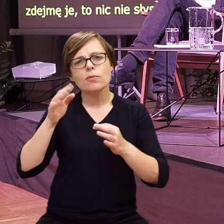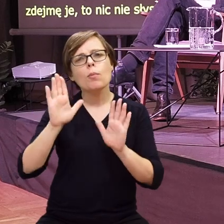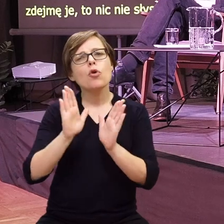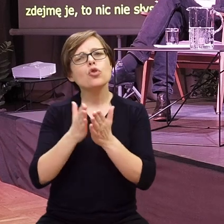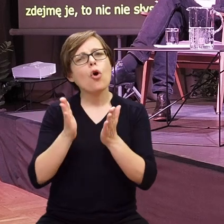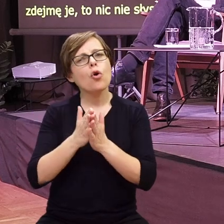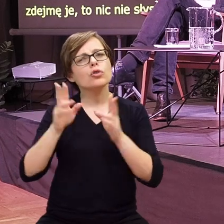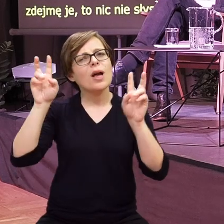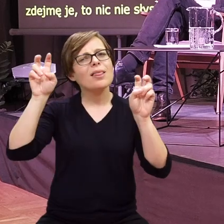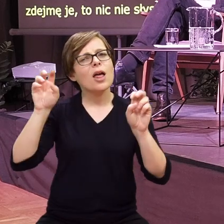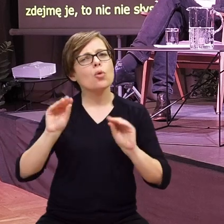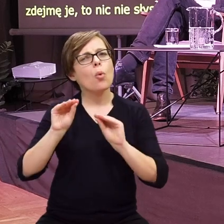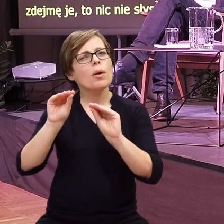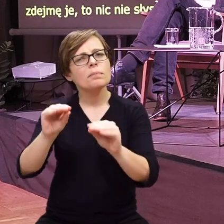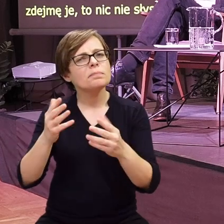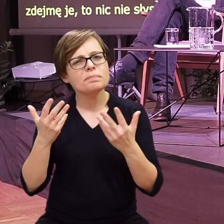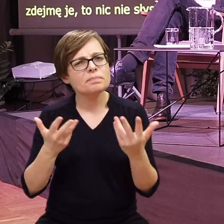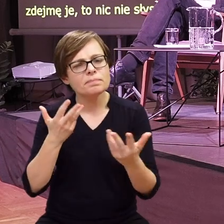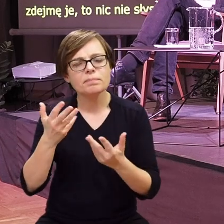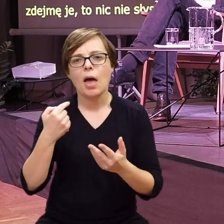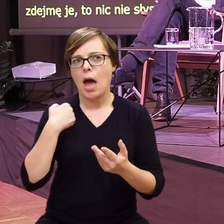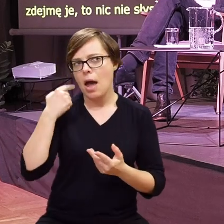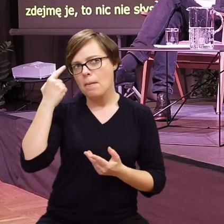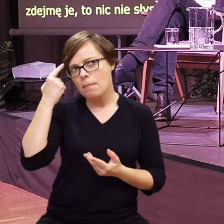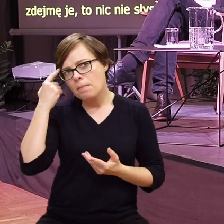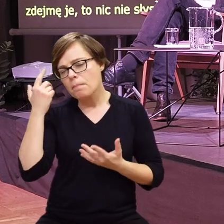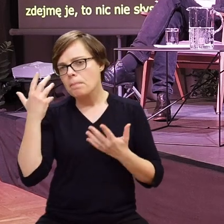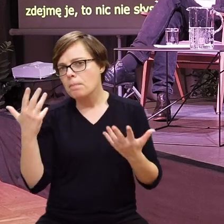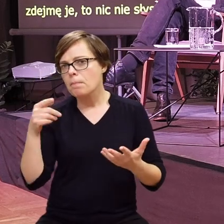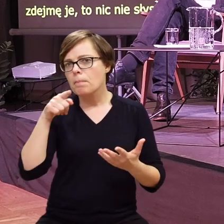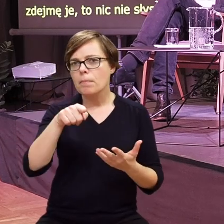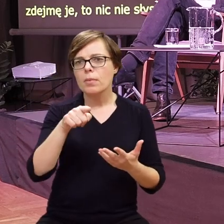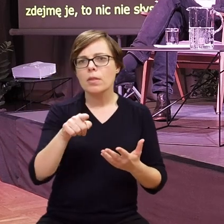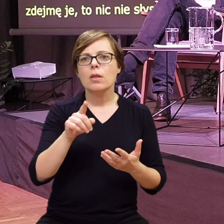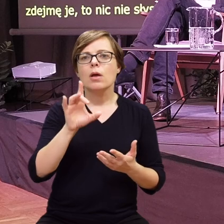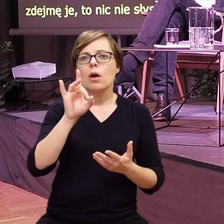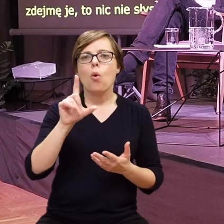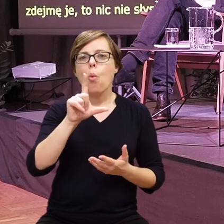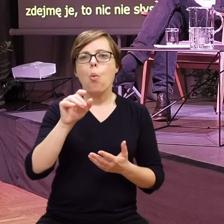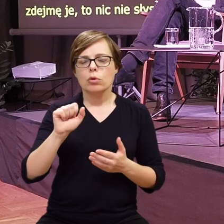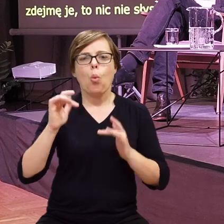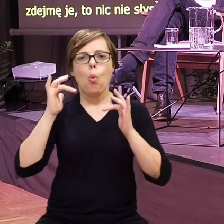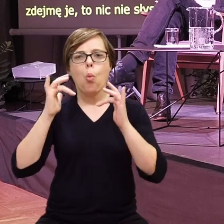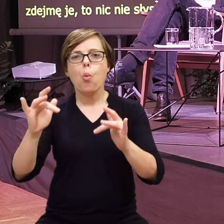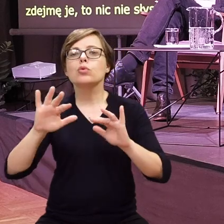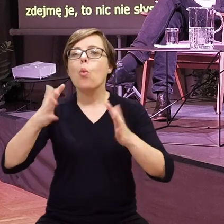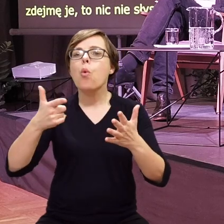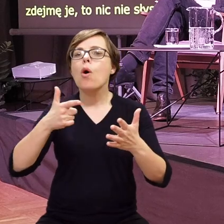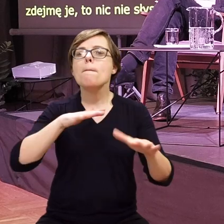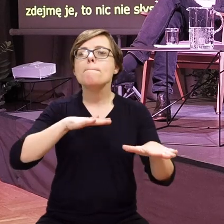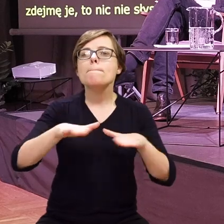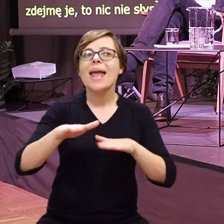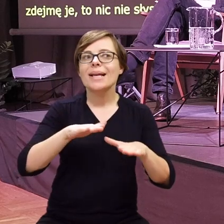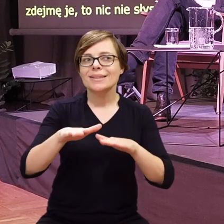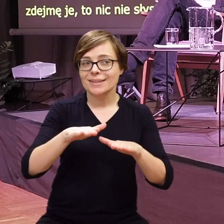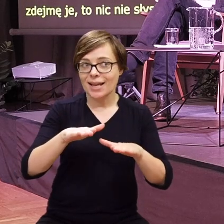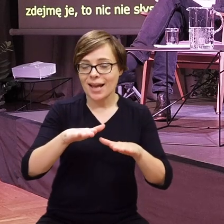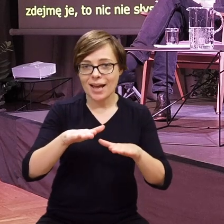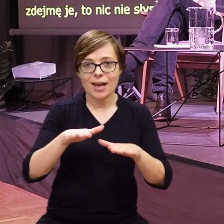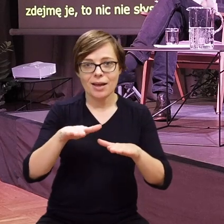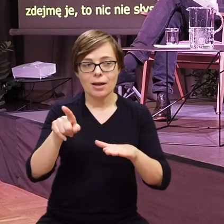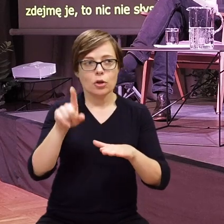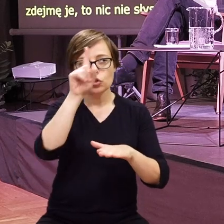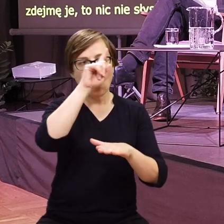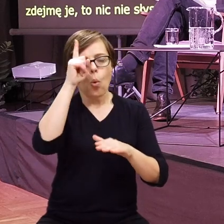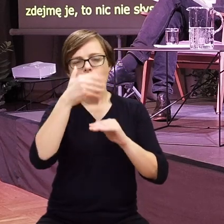powinna mieć książka, pomyślałam, że to jest o, że głusza to jest takie miejsce z dala od ludzi, a ludzie głusi nie są z dala